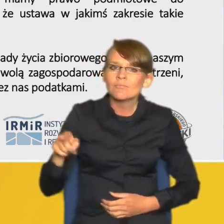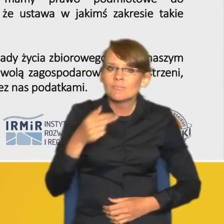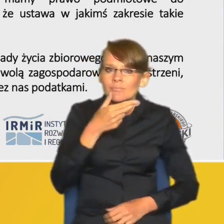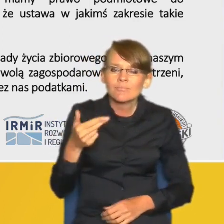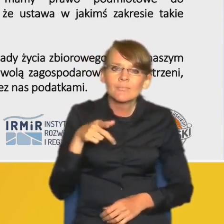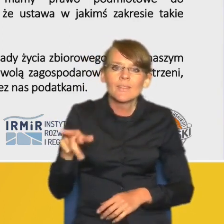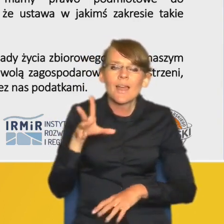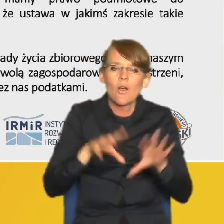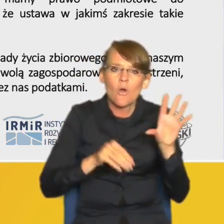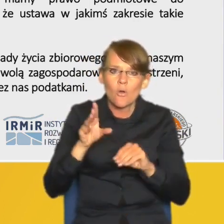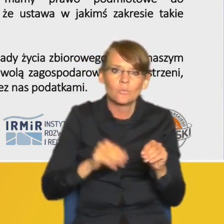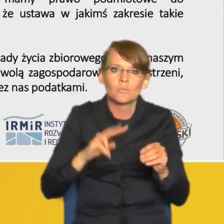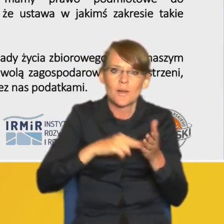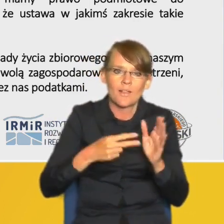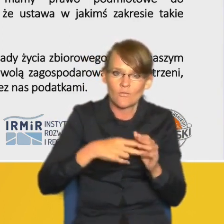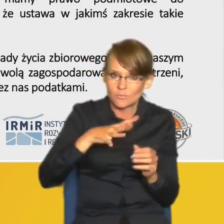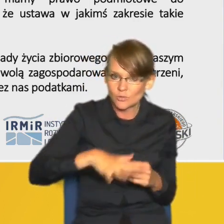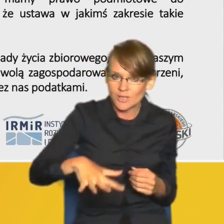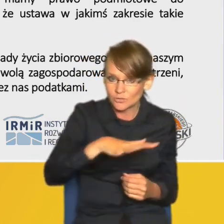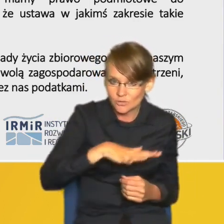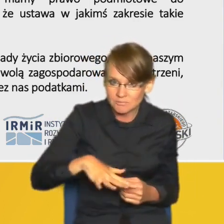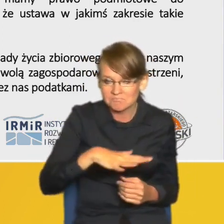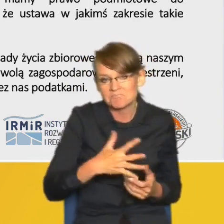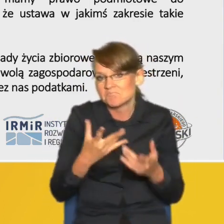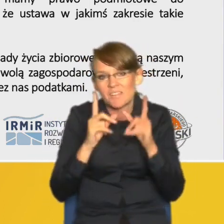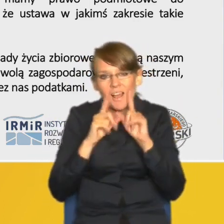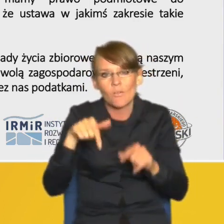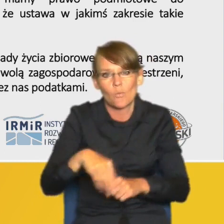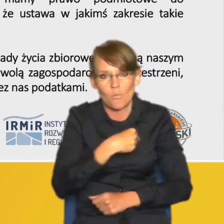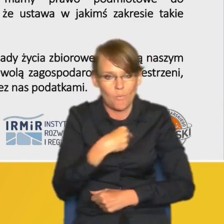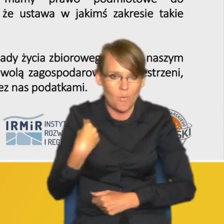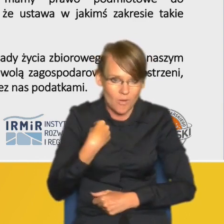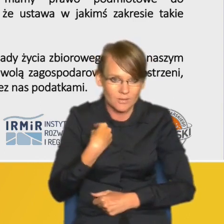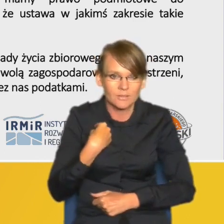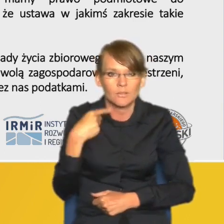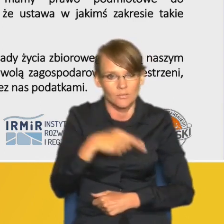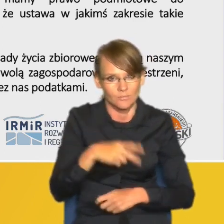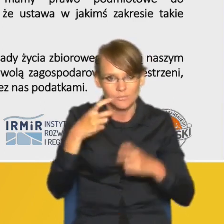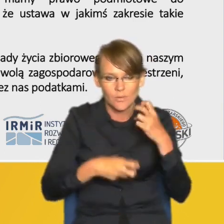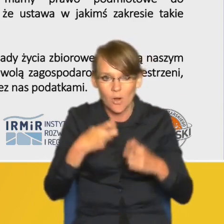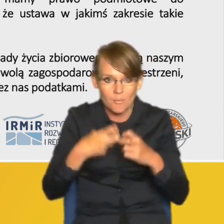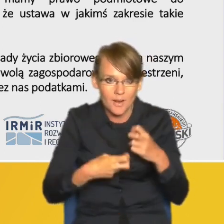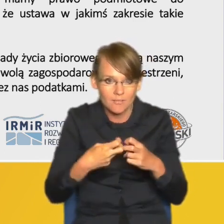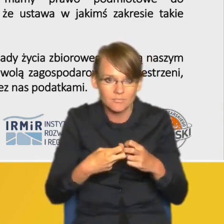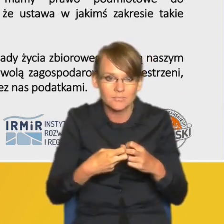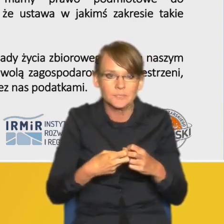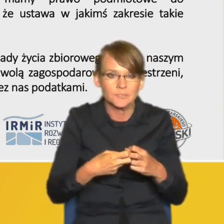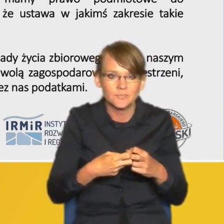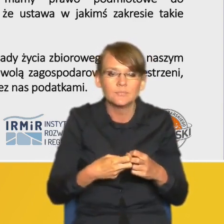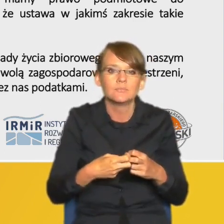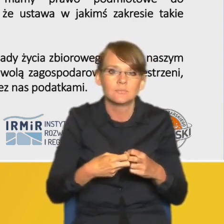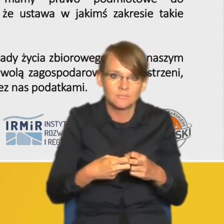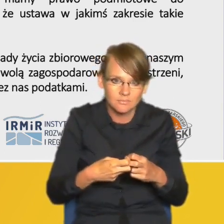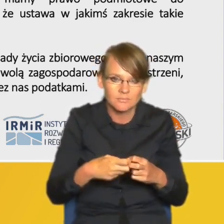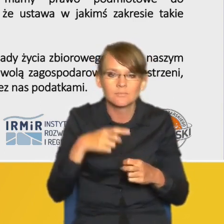planowania przestrzennego no to tak naprawdę w Polsce jest to problem który przynajmniej w sposób deklaratywny